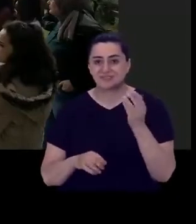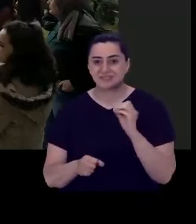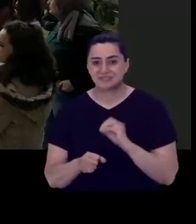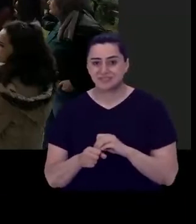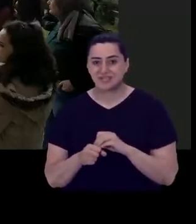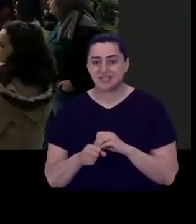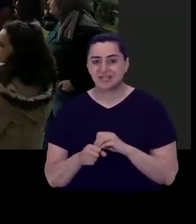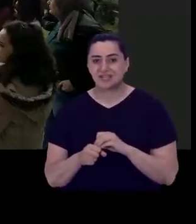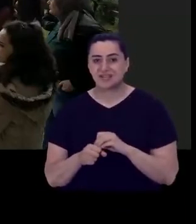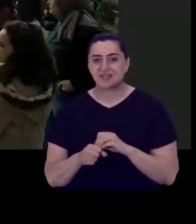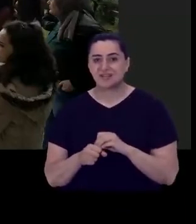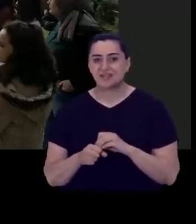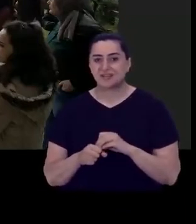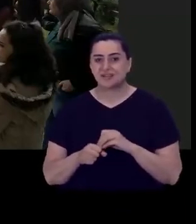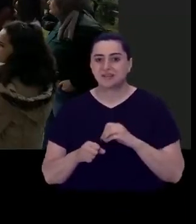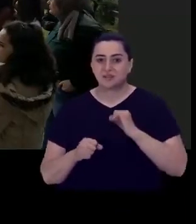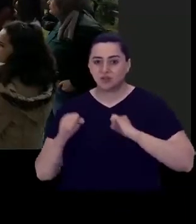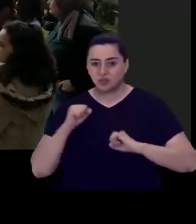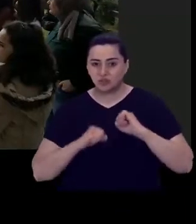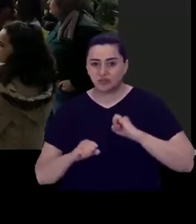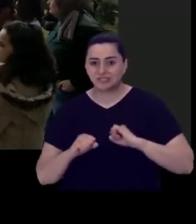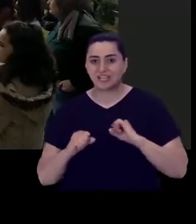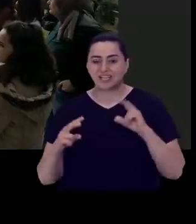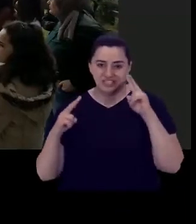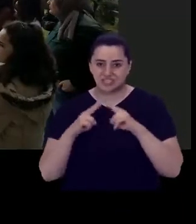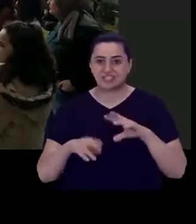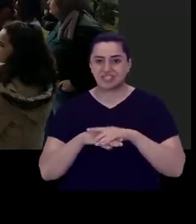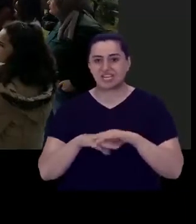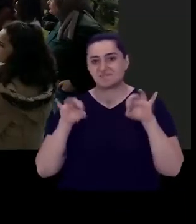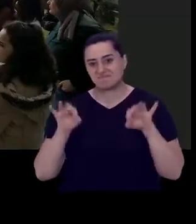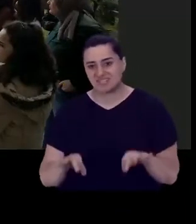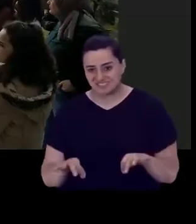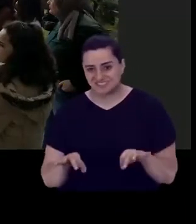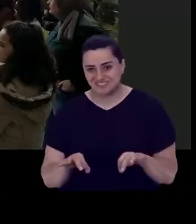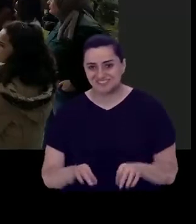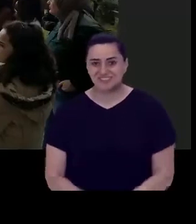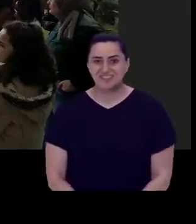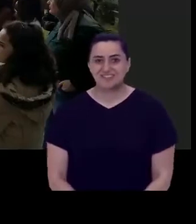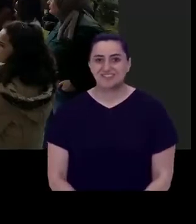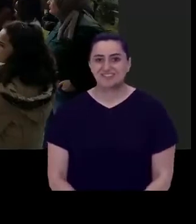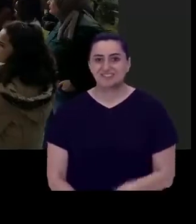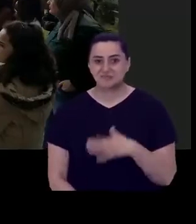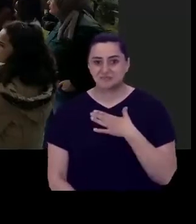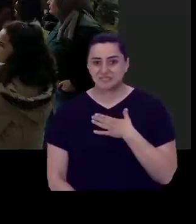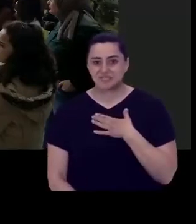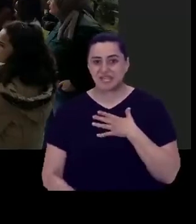halini üniversitede tanışması ile başladı. Biz